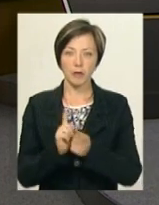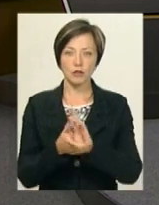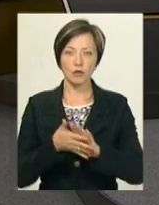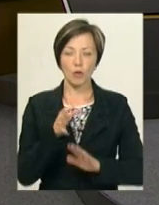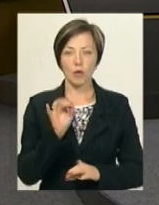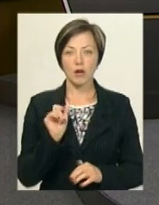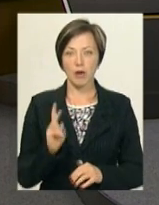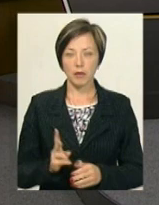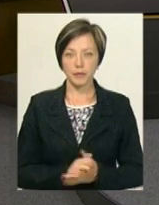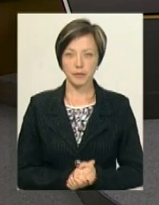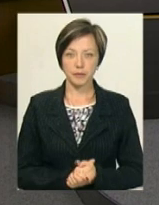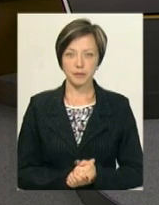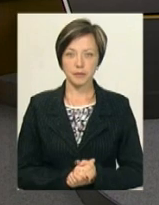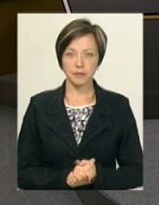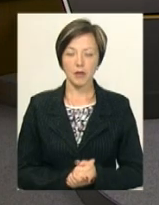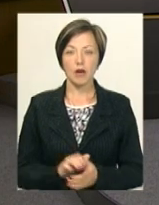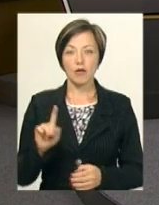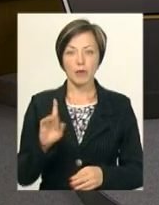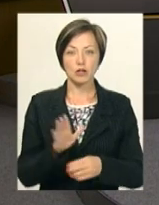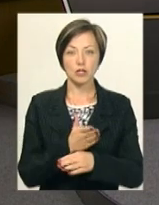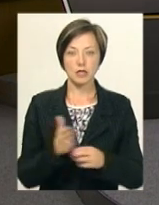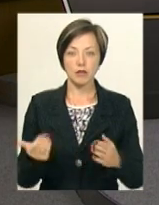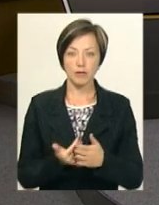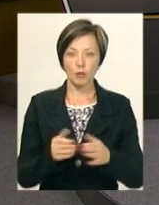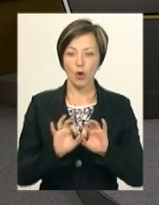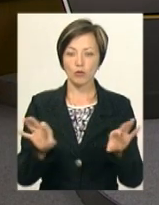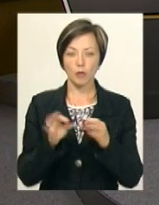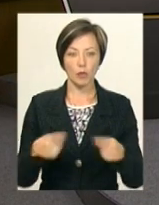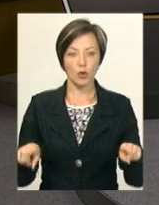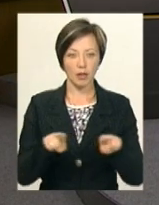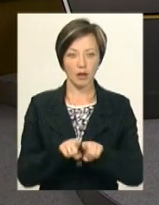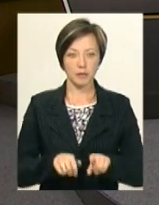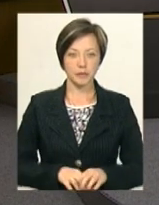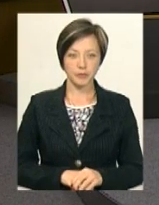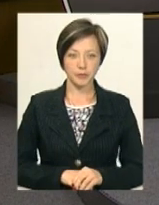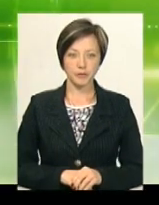жестову мову Ольга Рибак. У першій частині випуску ми розповімо про таке.